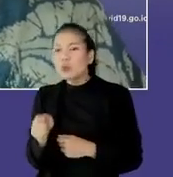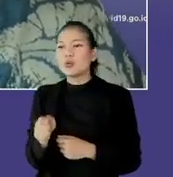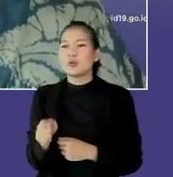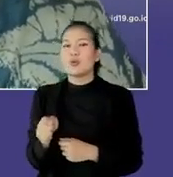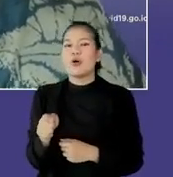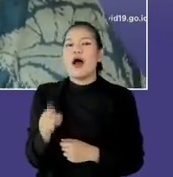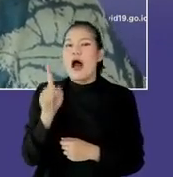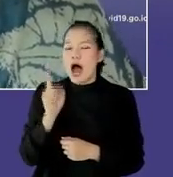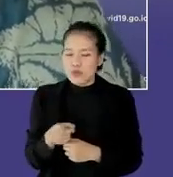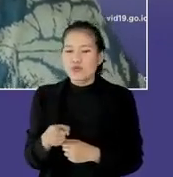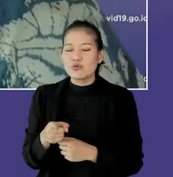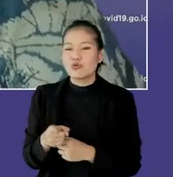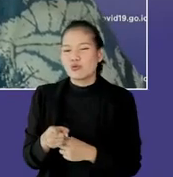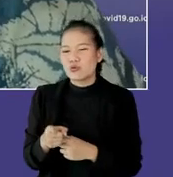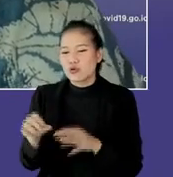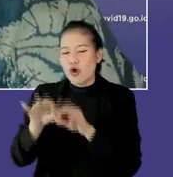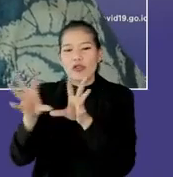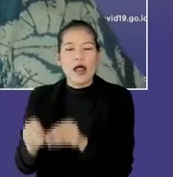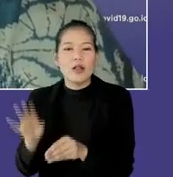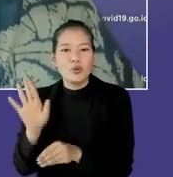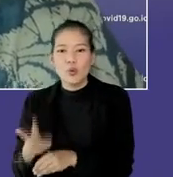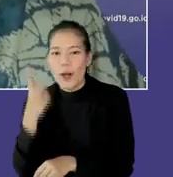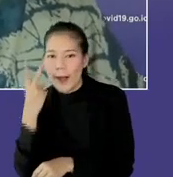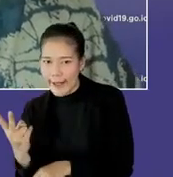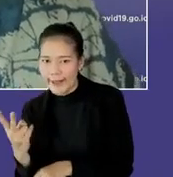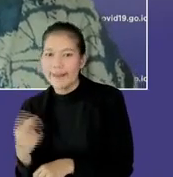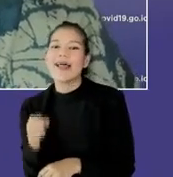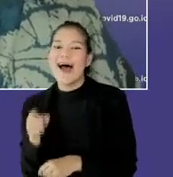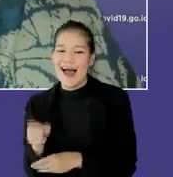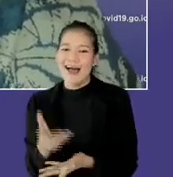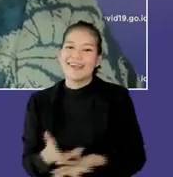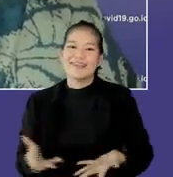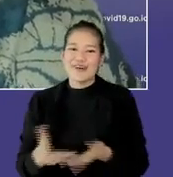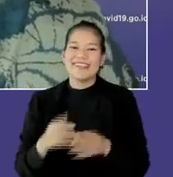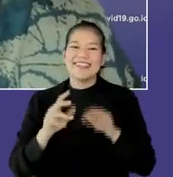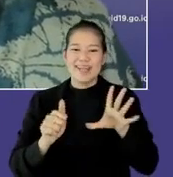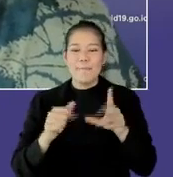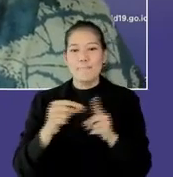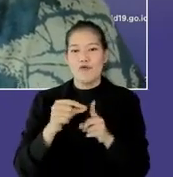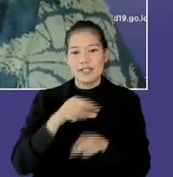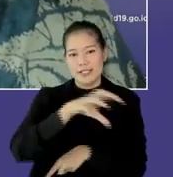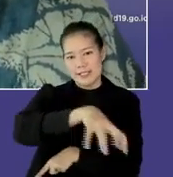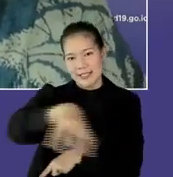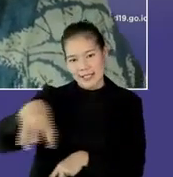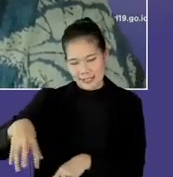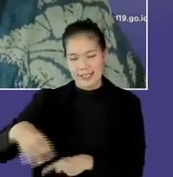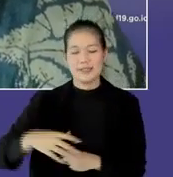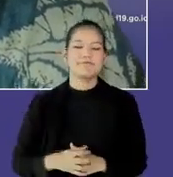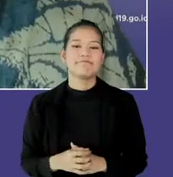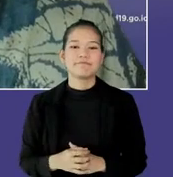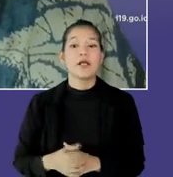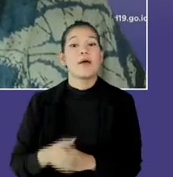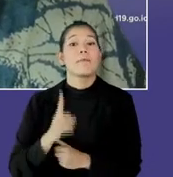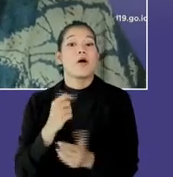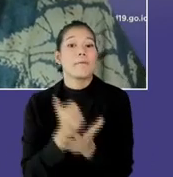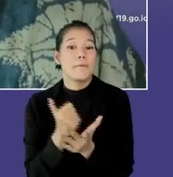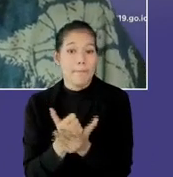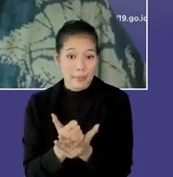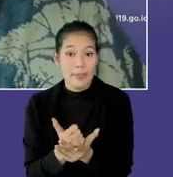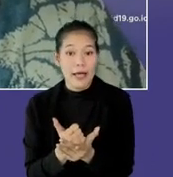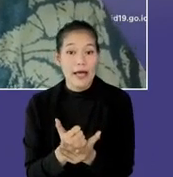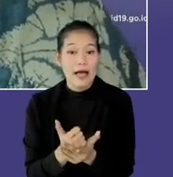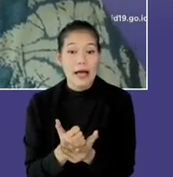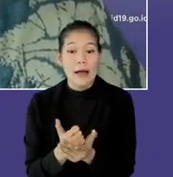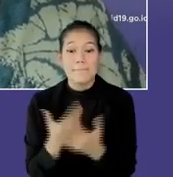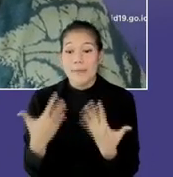disiplinnya kolektif gitu. Nah, ini gambaran untuk di enam provinsi tadi, dokter Rula, yang harus kita garis bawahi, bahwa ternyata mungkin memang